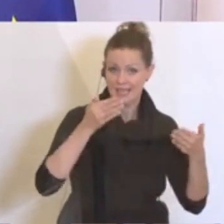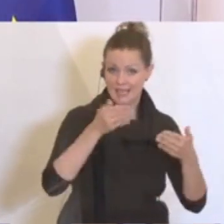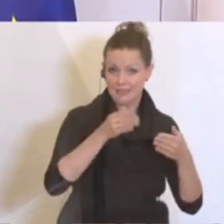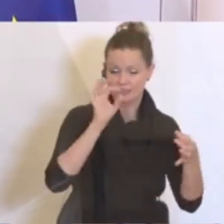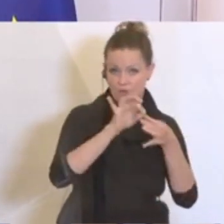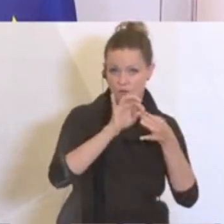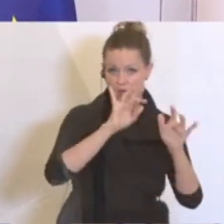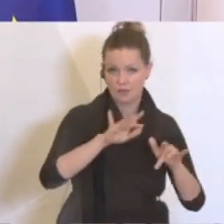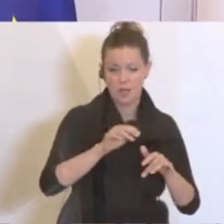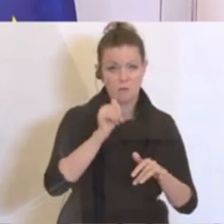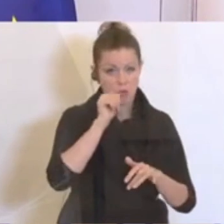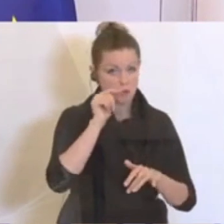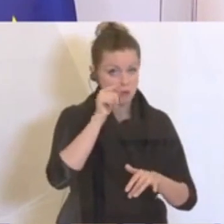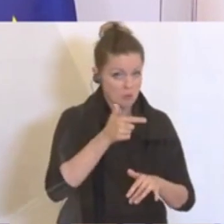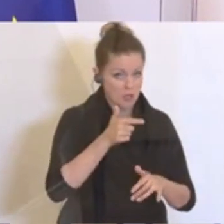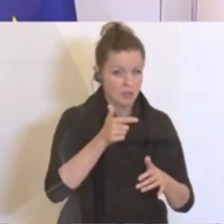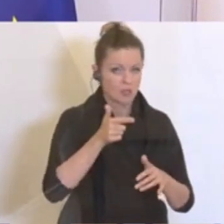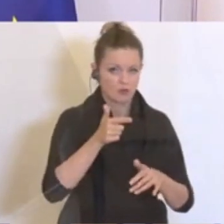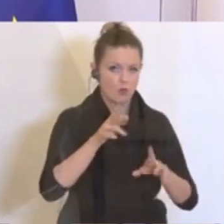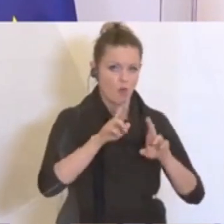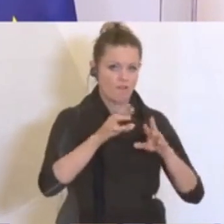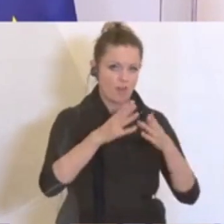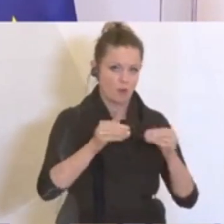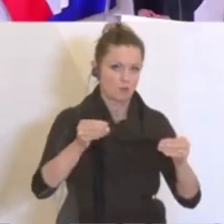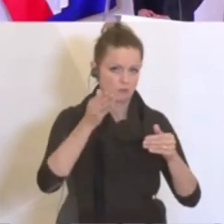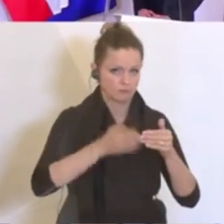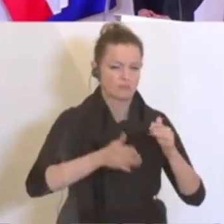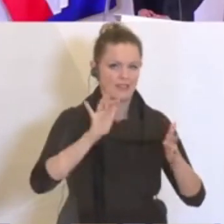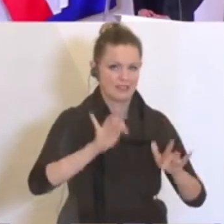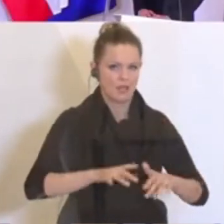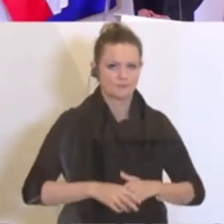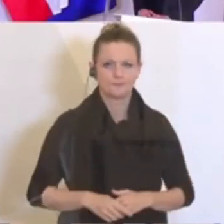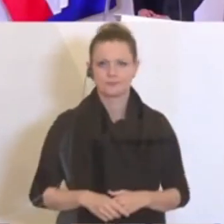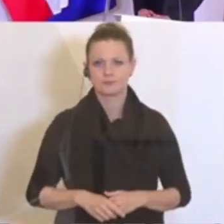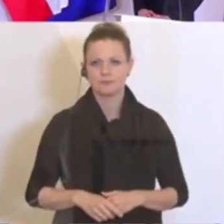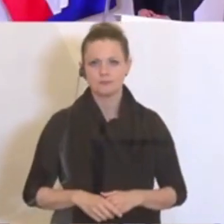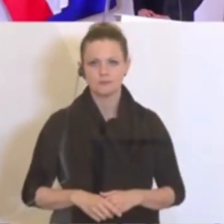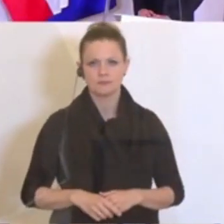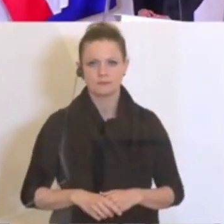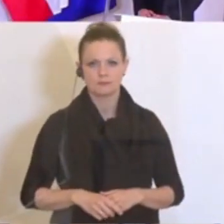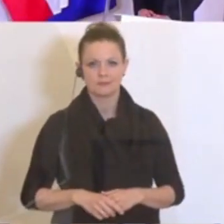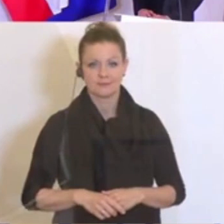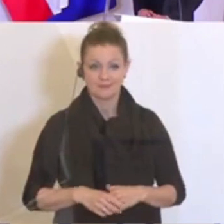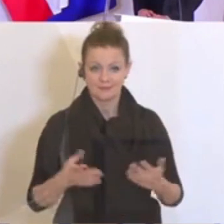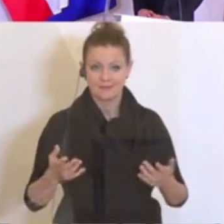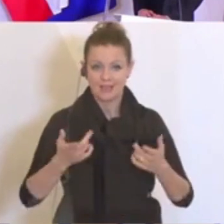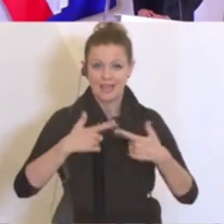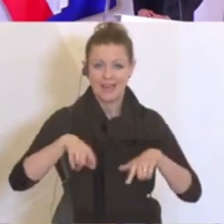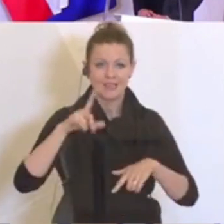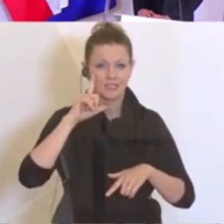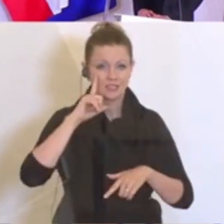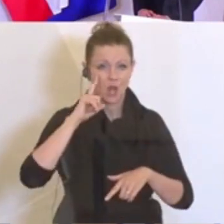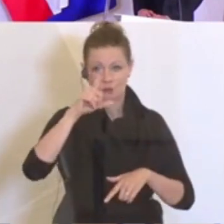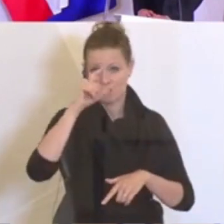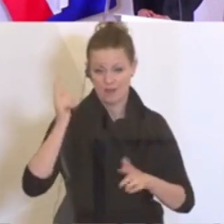dass wir morgen übermorgen schon zu einem endgültigen Ergebnis kommen. Die neuen Landeshauptleute warten in einer Videokonferenz auf den Herrn